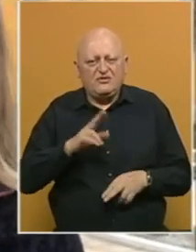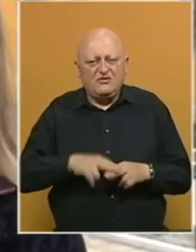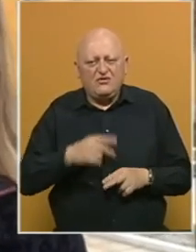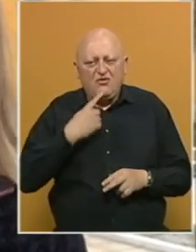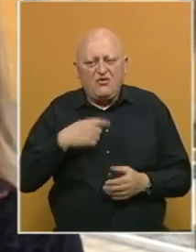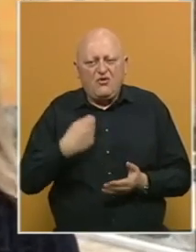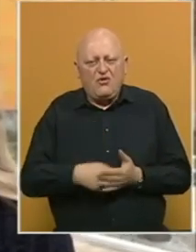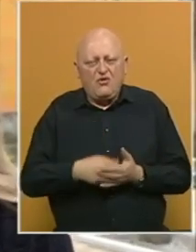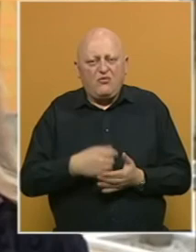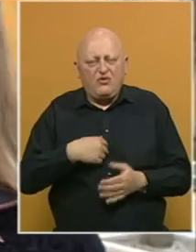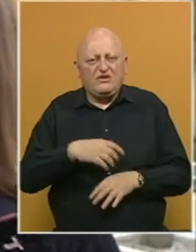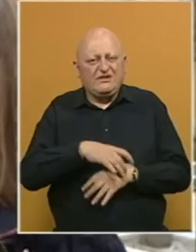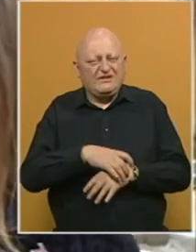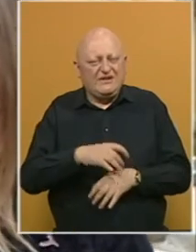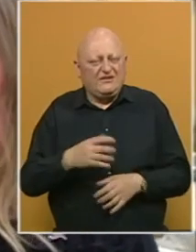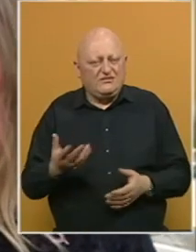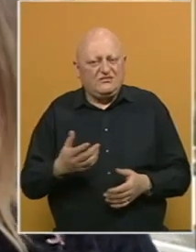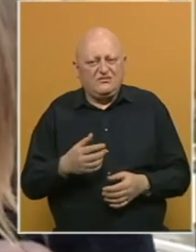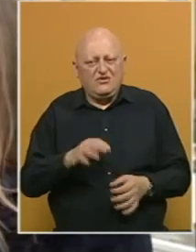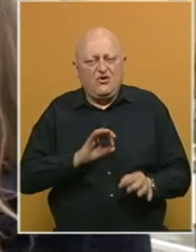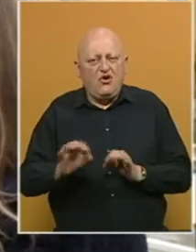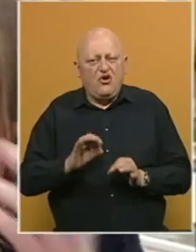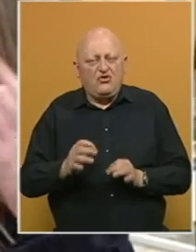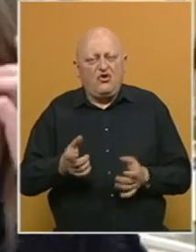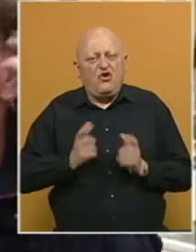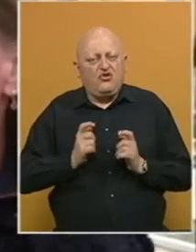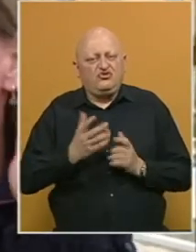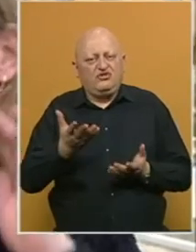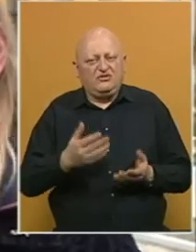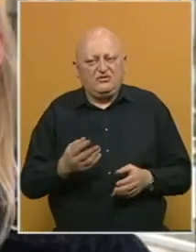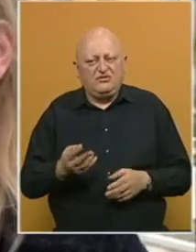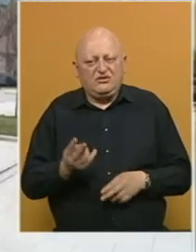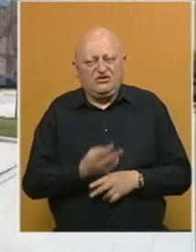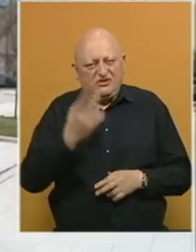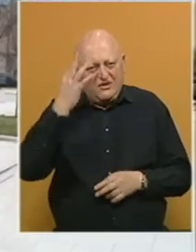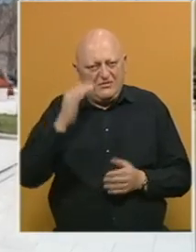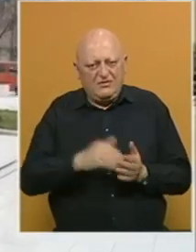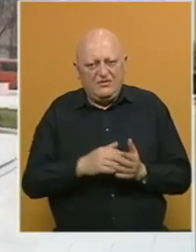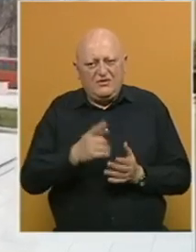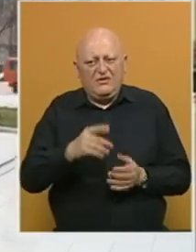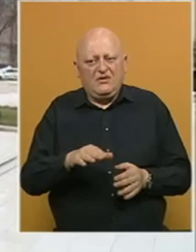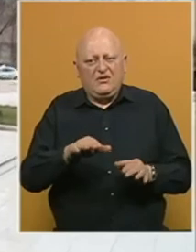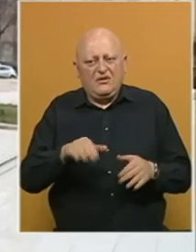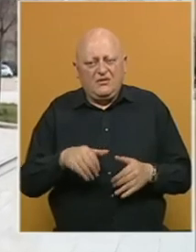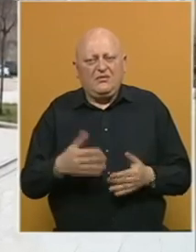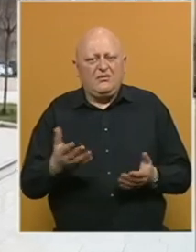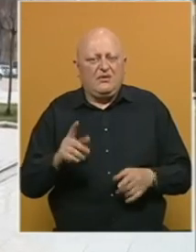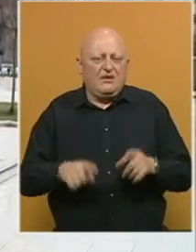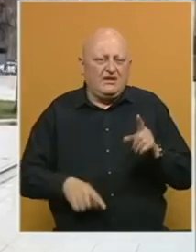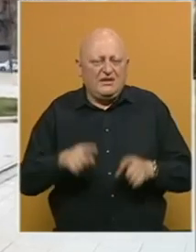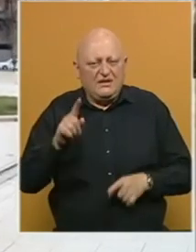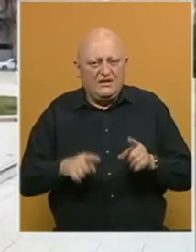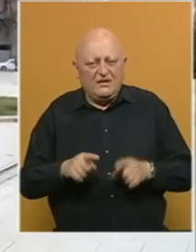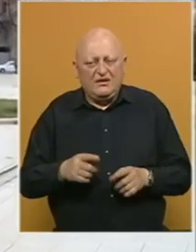plaća svoju zdravstvenu, zdravstveno osiguranje očekuje to, to se država treba pobranuti. Oni prime ipak neke